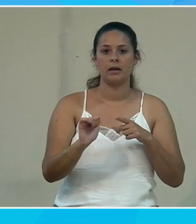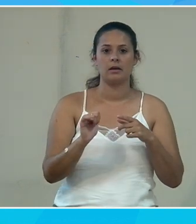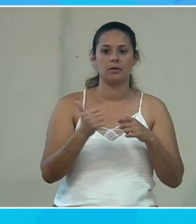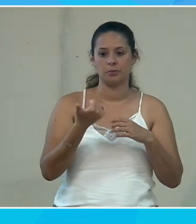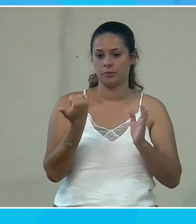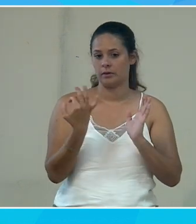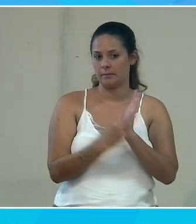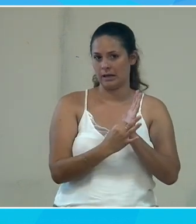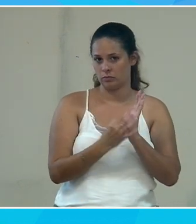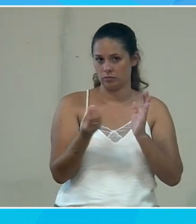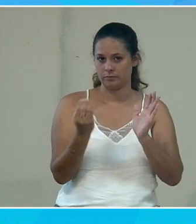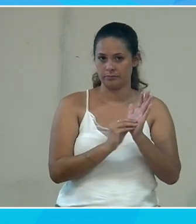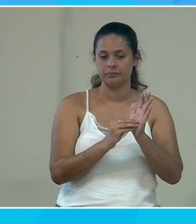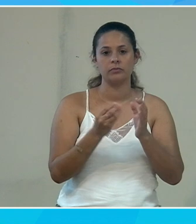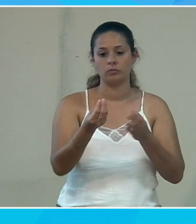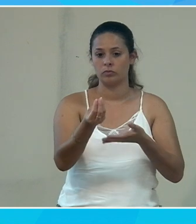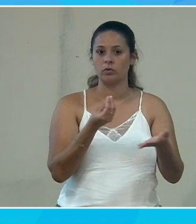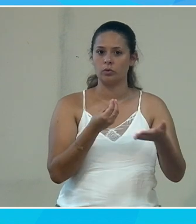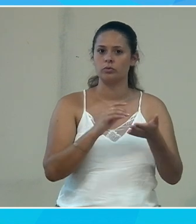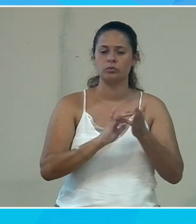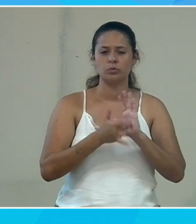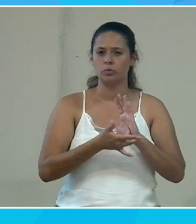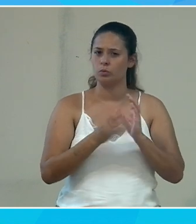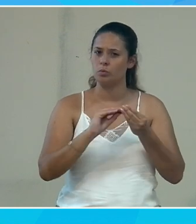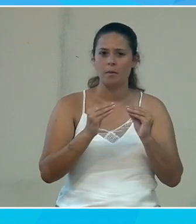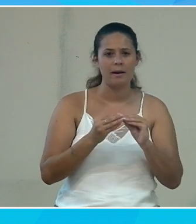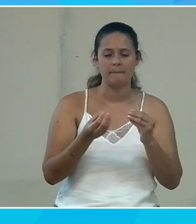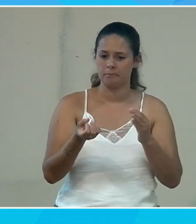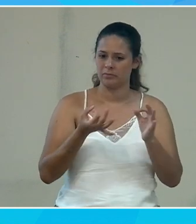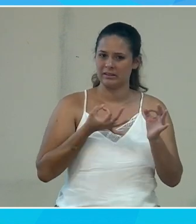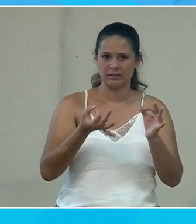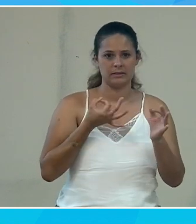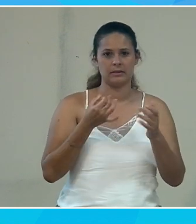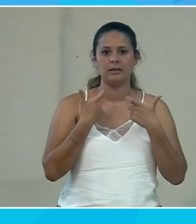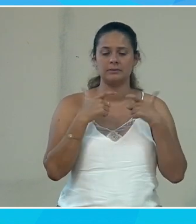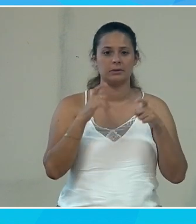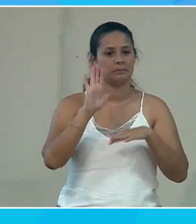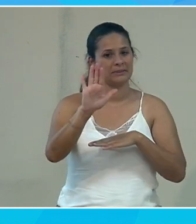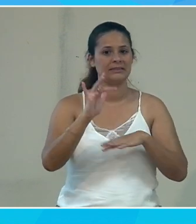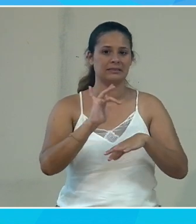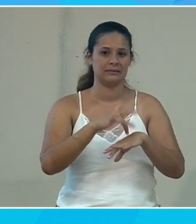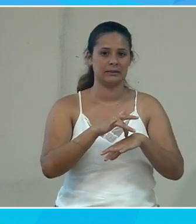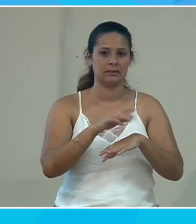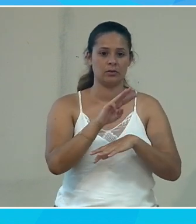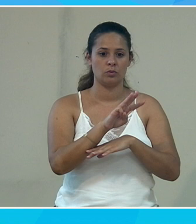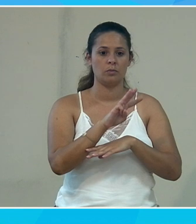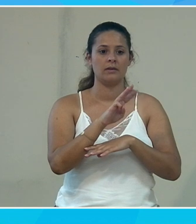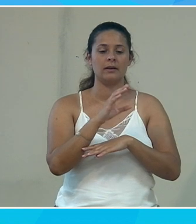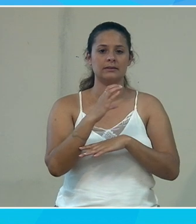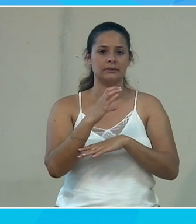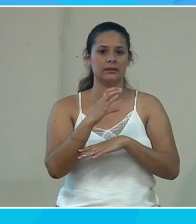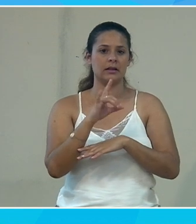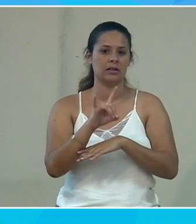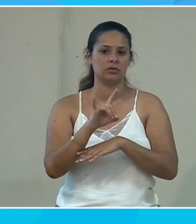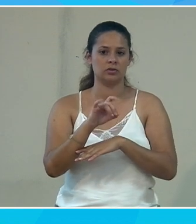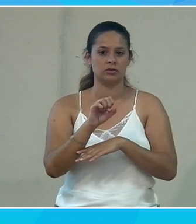une application qui va me sortir tout de suite tous les problèmes d'accessibilité du site avec WCAG en